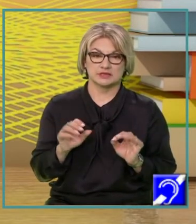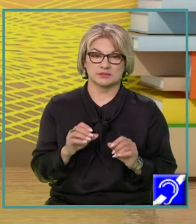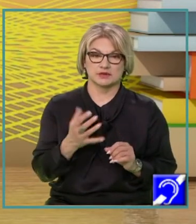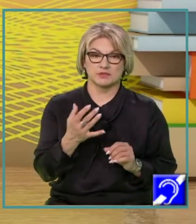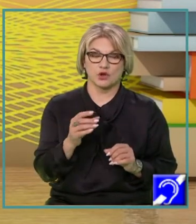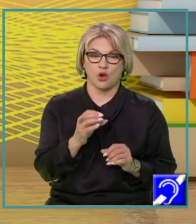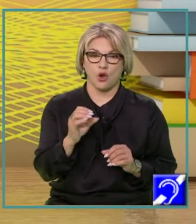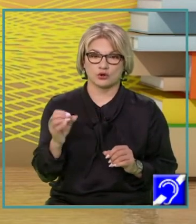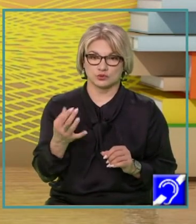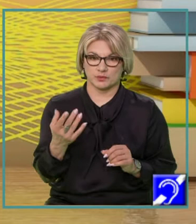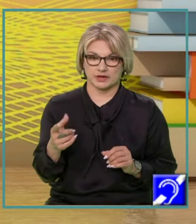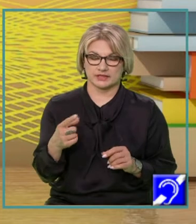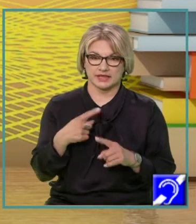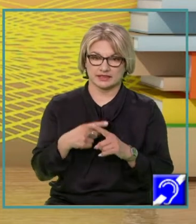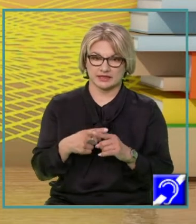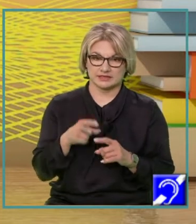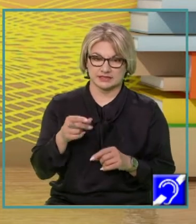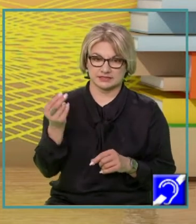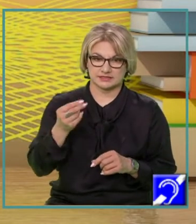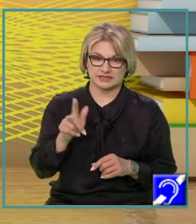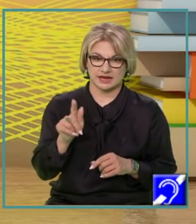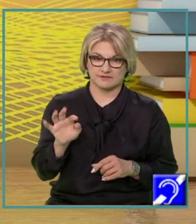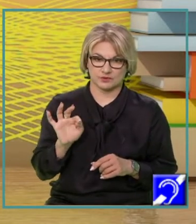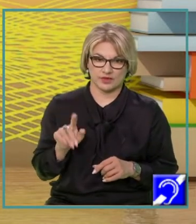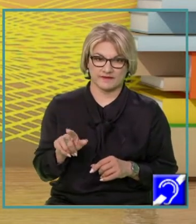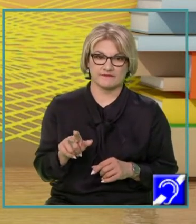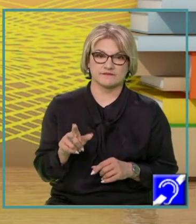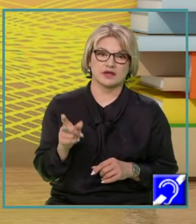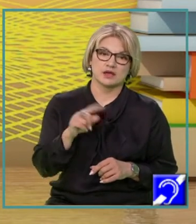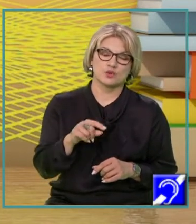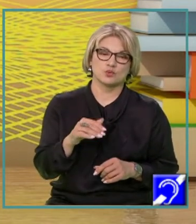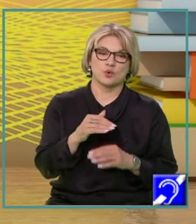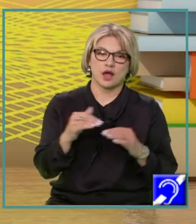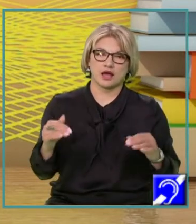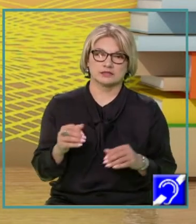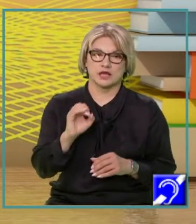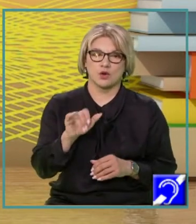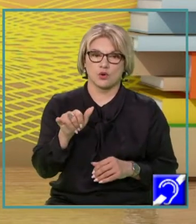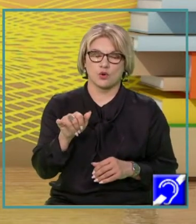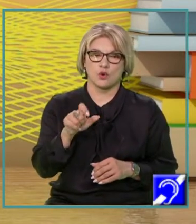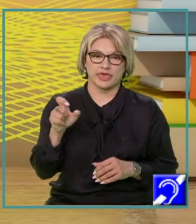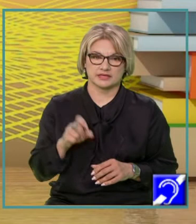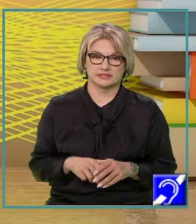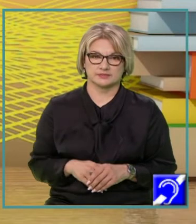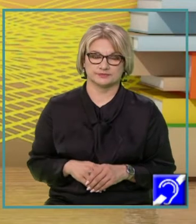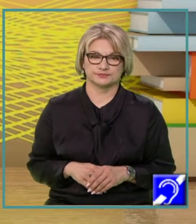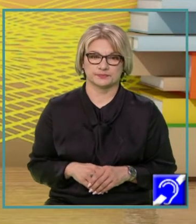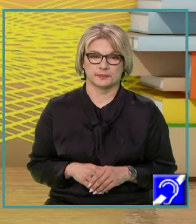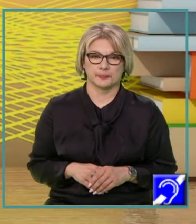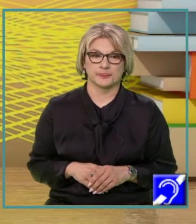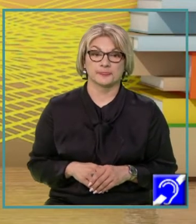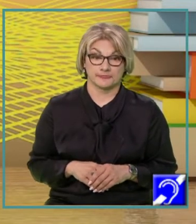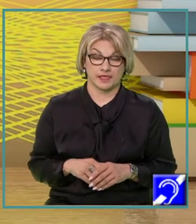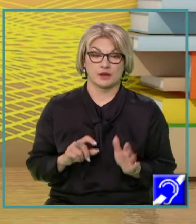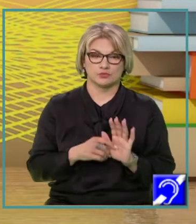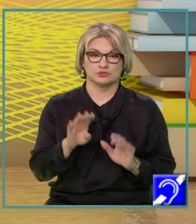punctului de intersecție ale graficului funcției F cu axa absciselor, adică cu OX. La